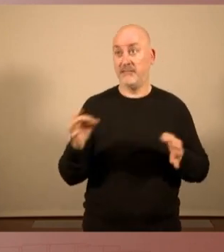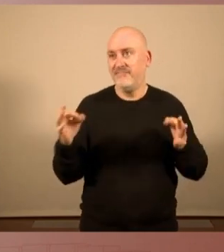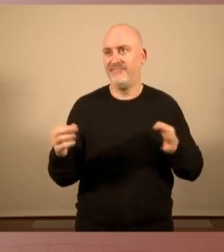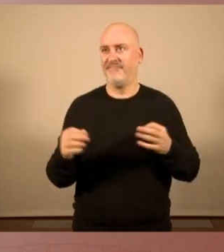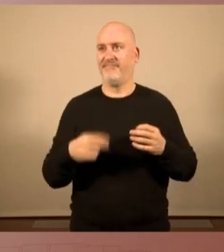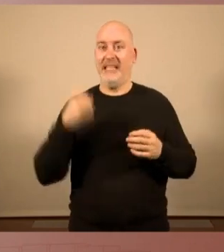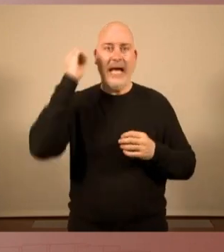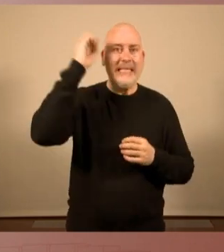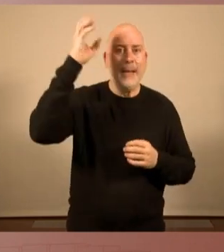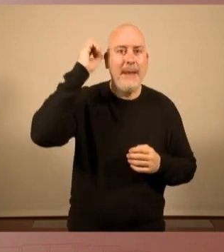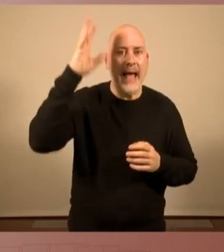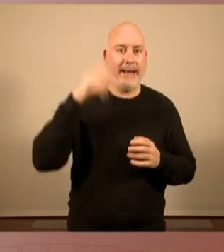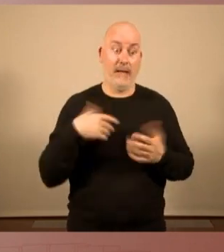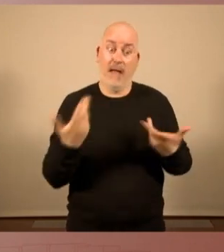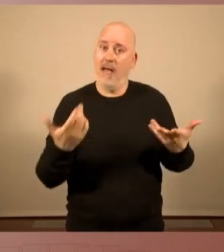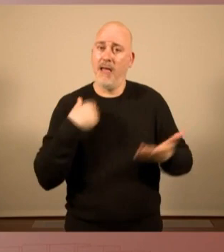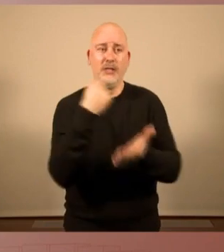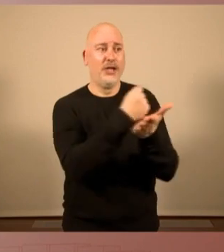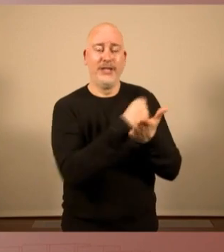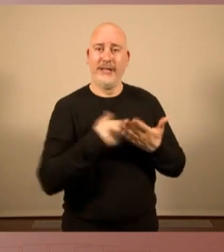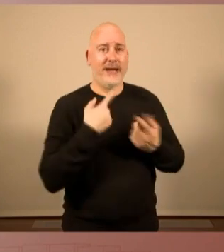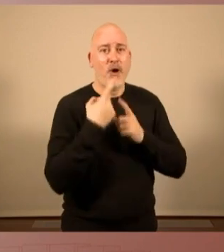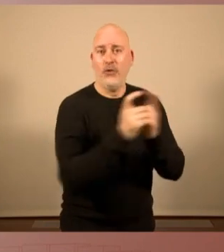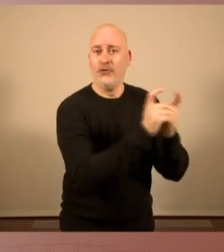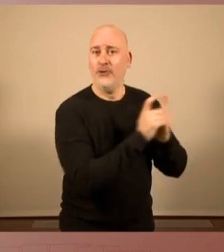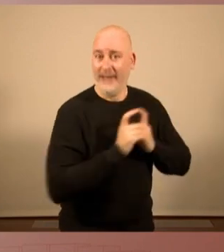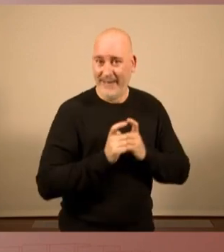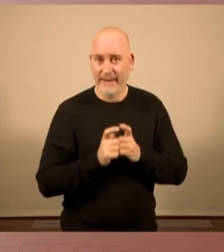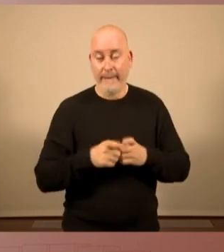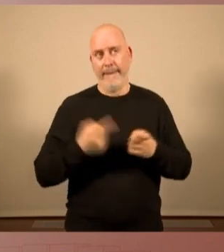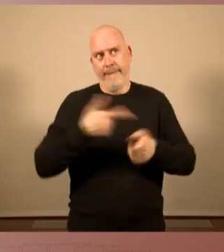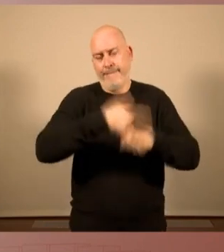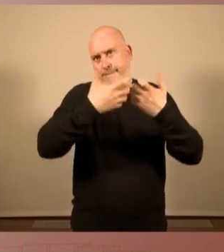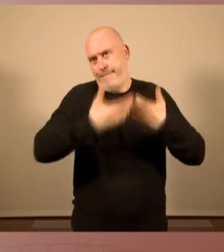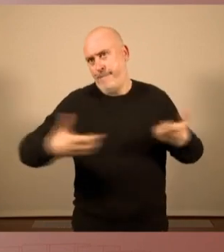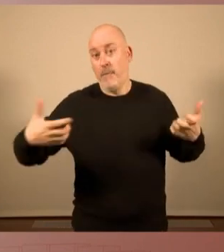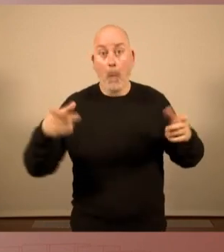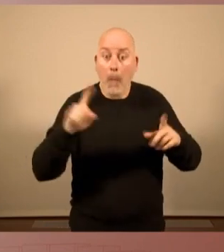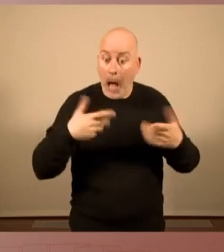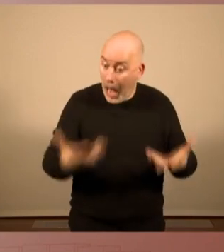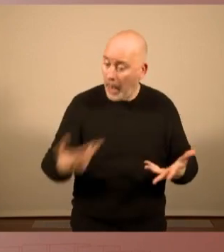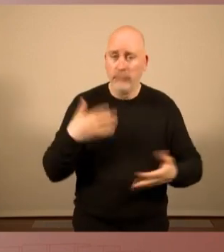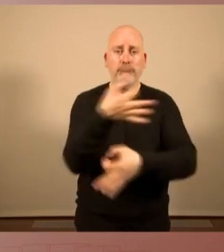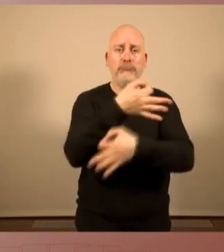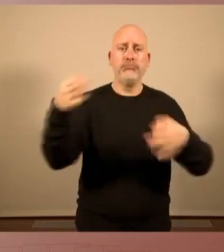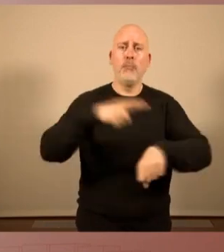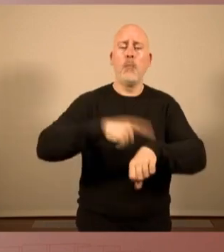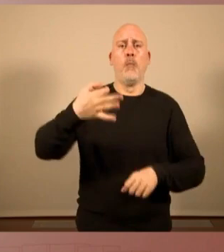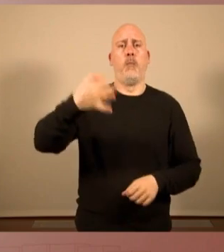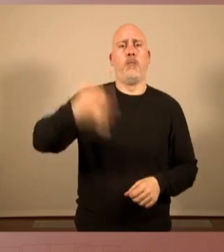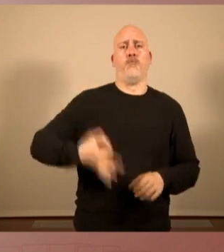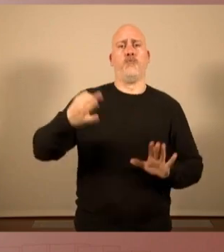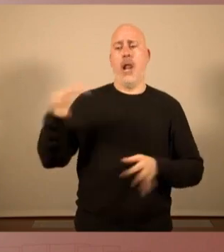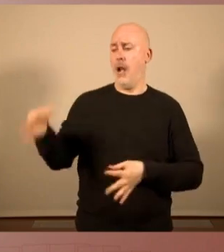som tan lents, doncs mirin, aquesta vegada portem els deures fets, hem sigut els primers de fer els